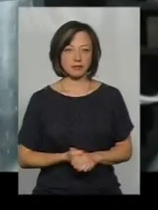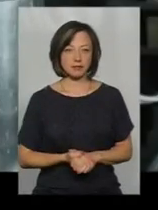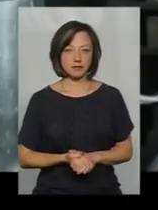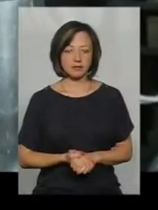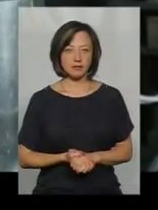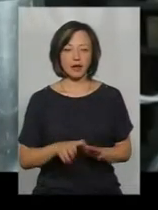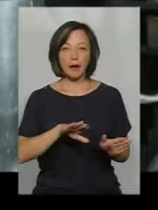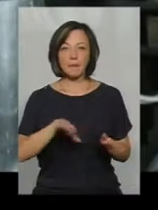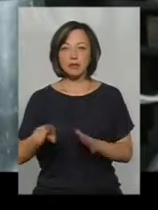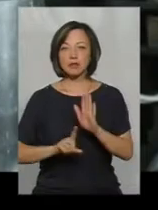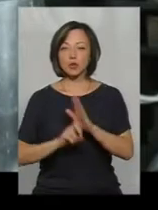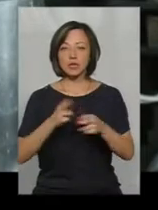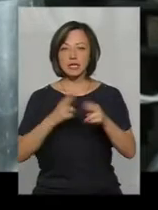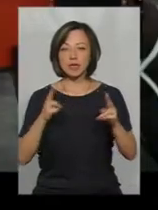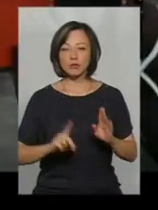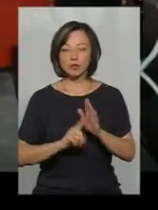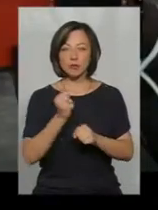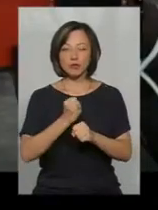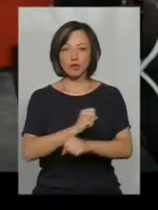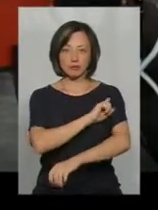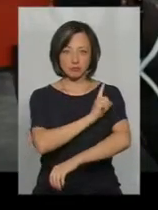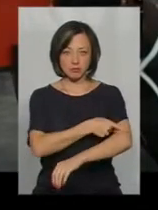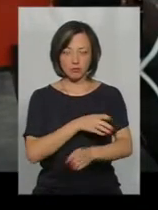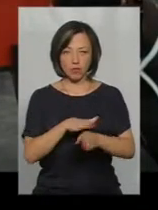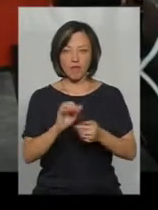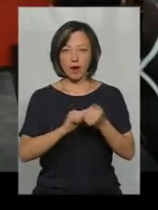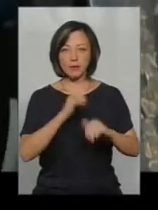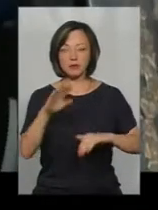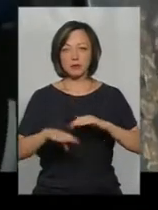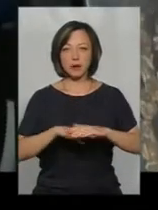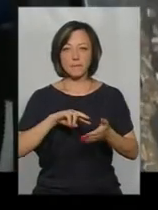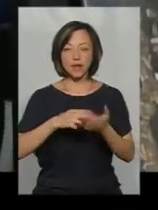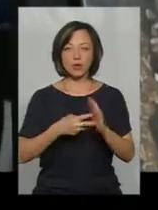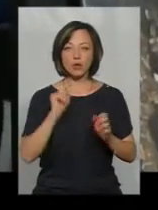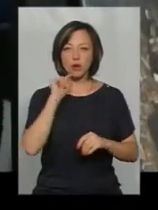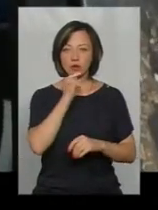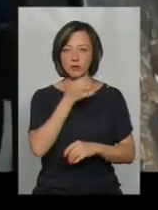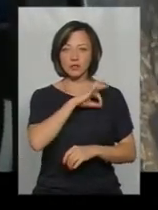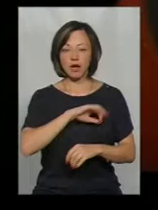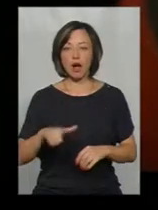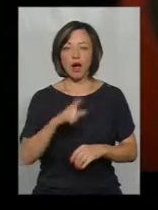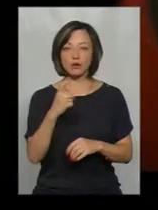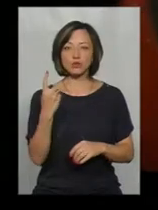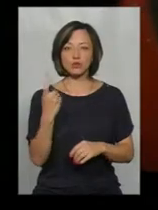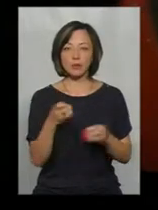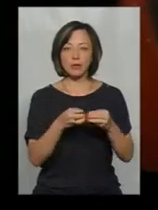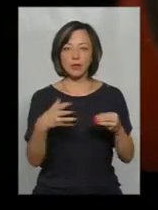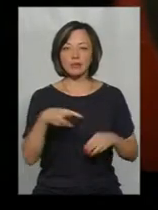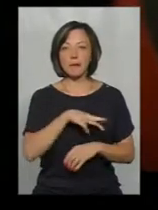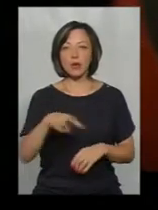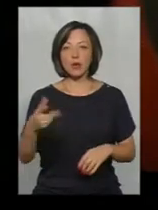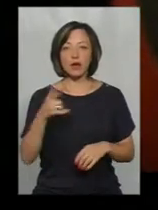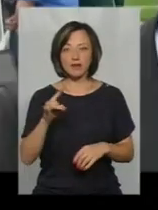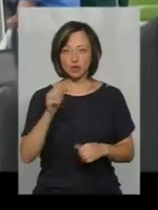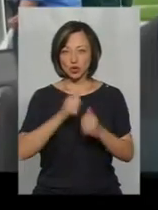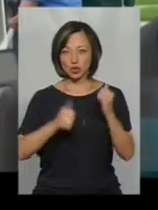Після того, як станція запрацює на повну потужність, у Кам'янці-Подільському планують економити на використанні газу 115 мільйонів гривень